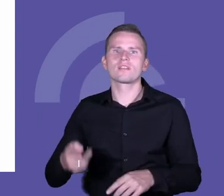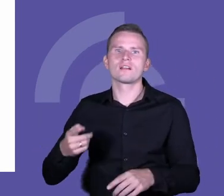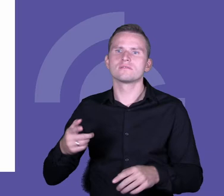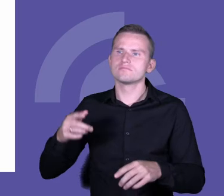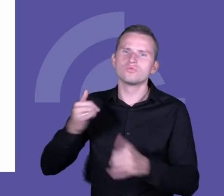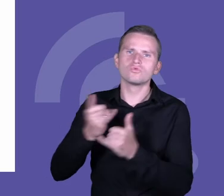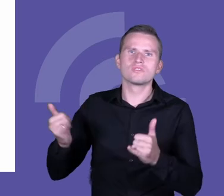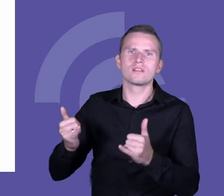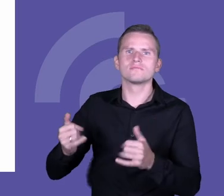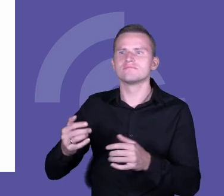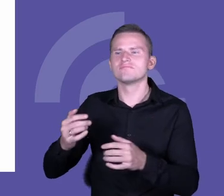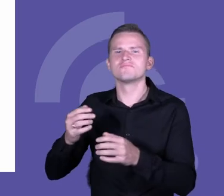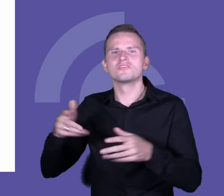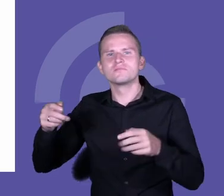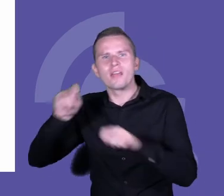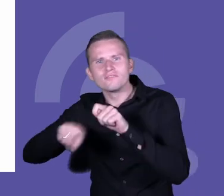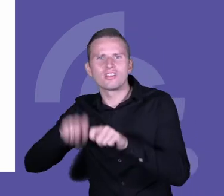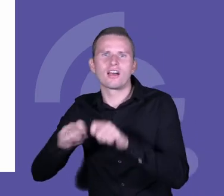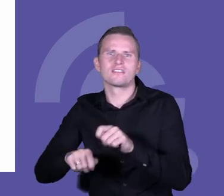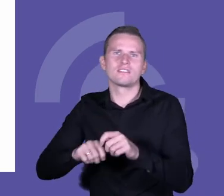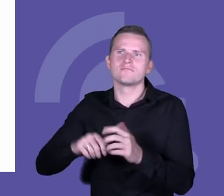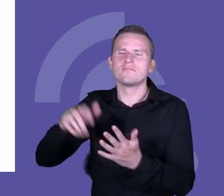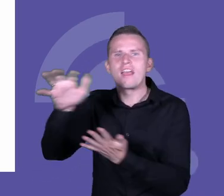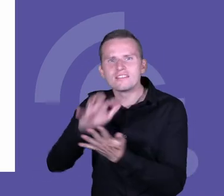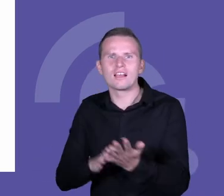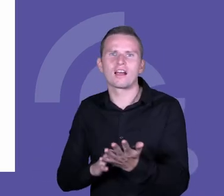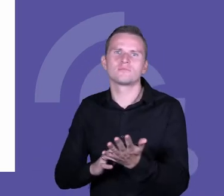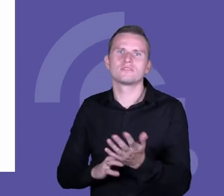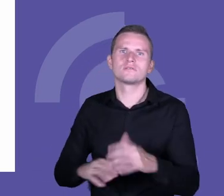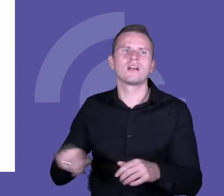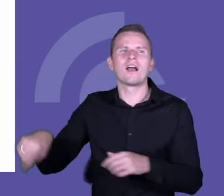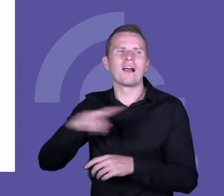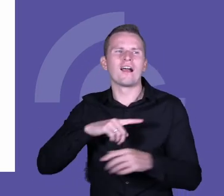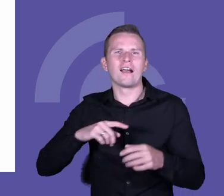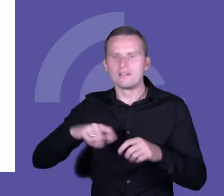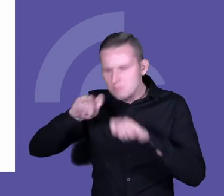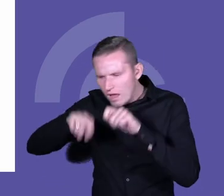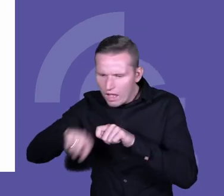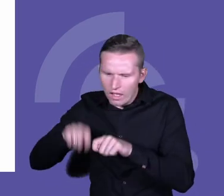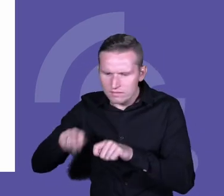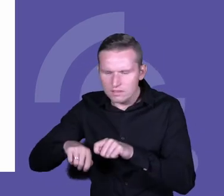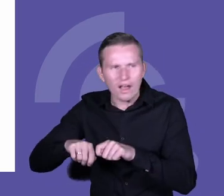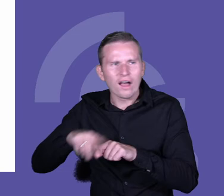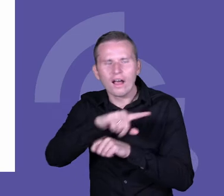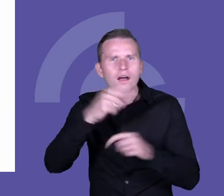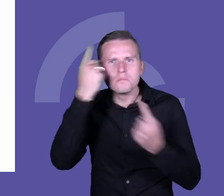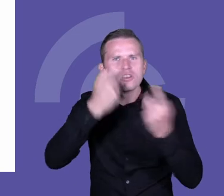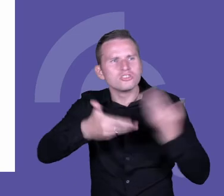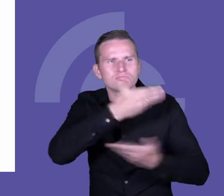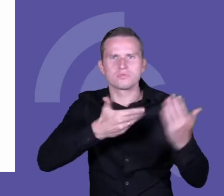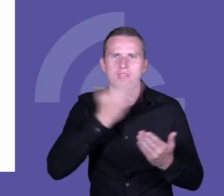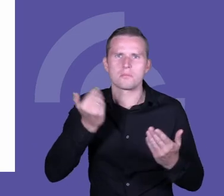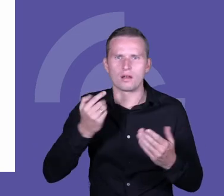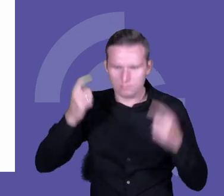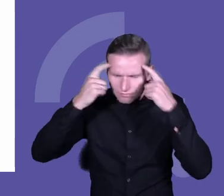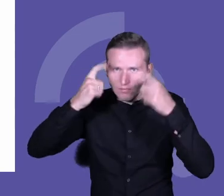wyłączonych, nieobecnych. Ja zawsze zachęcam do tego, żeby pomyśleć, jak właśnie stworzyć po pierwsze przestrzeń.